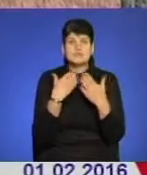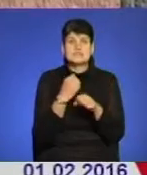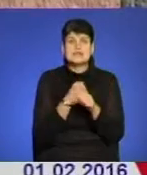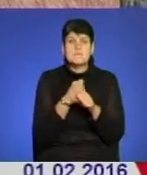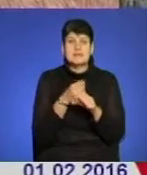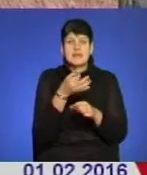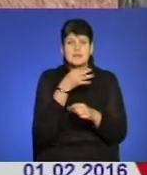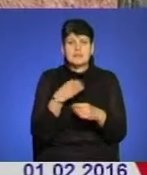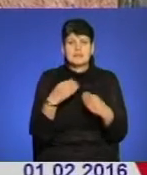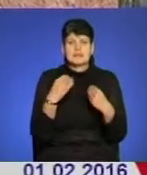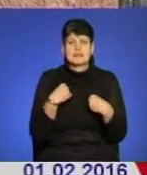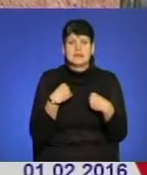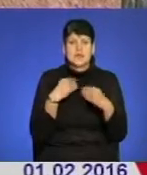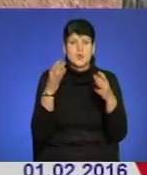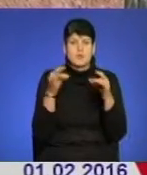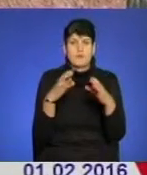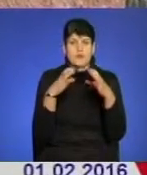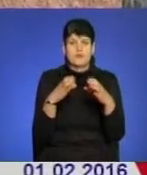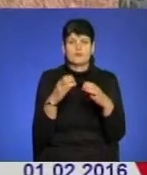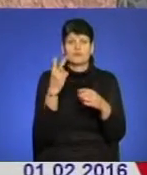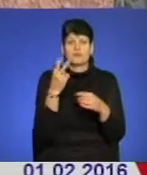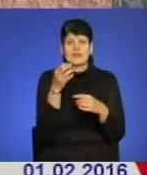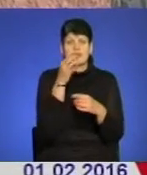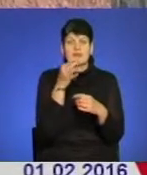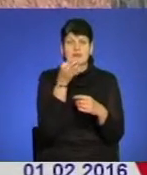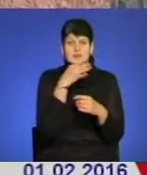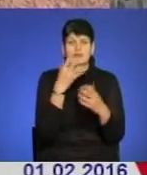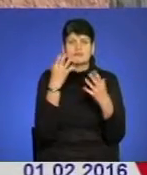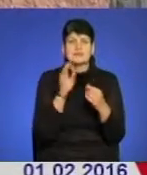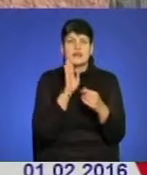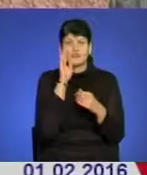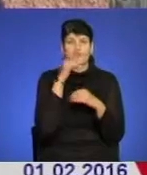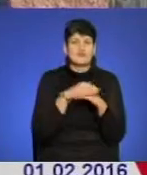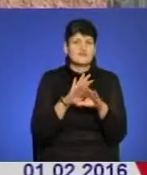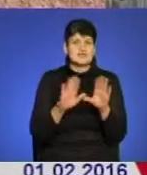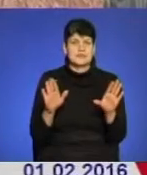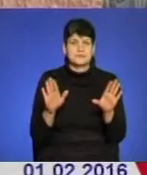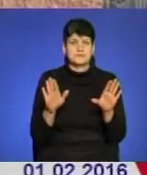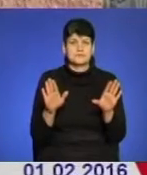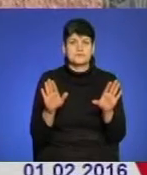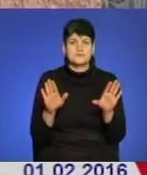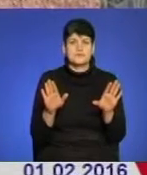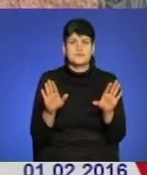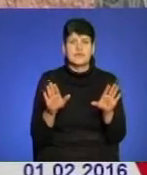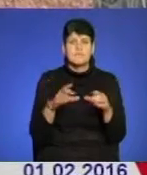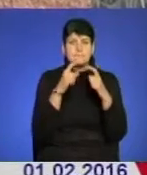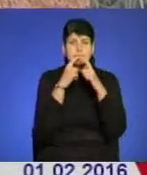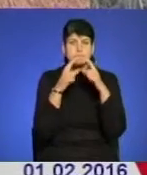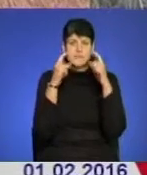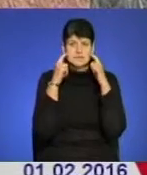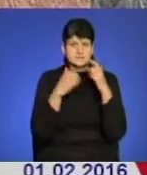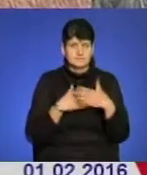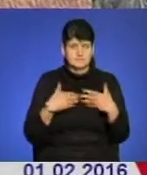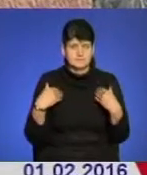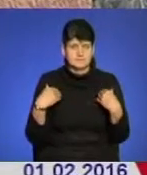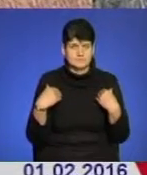упаковку ліків по дві таблетки в день, зранку і вечері, все. Для профілактики, так? Для профілактики. Маски не бажаєте носити?